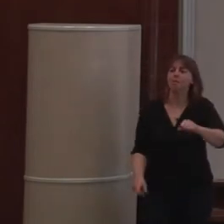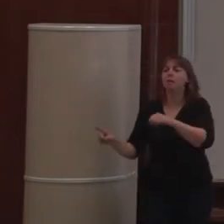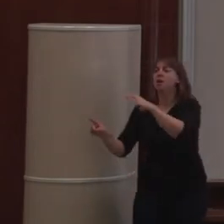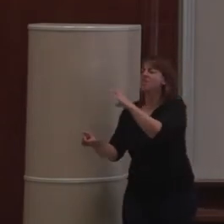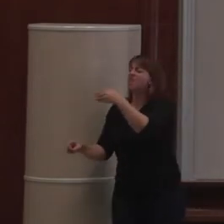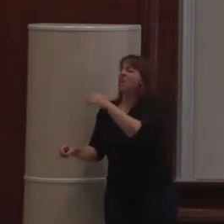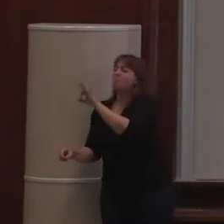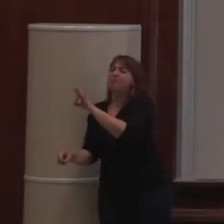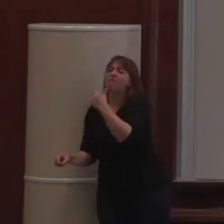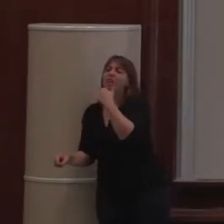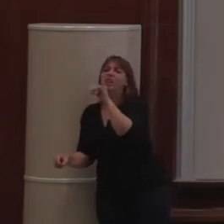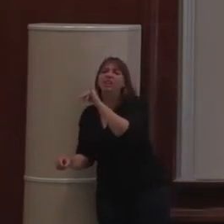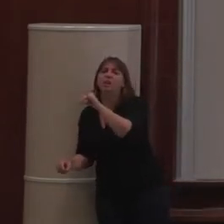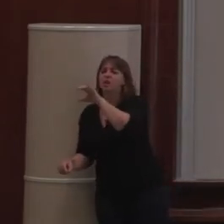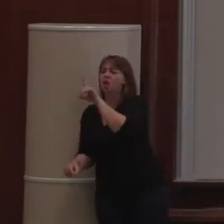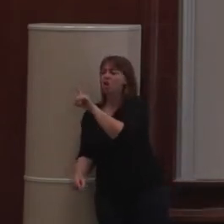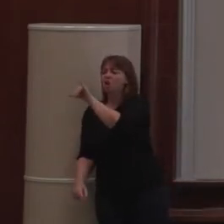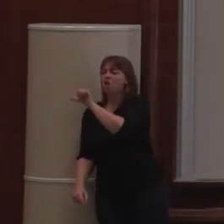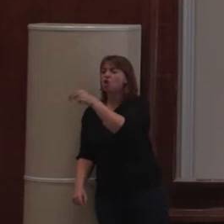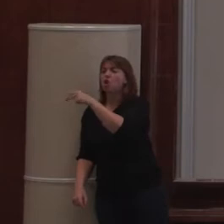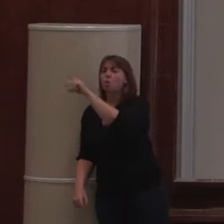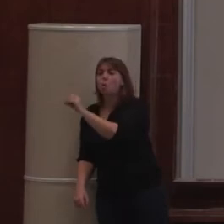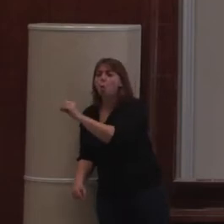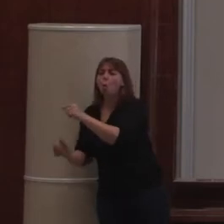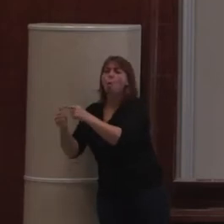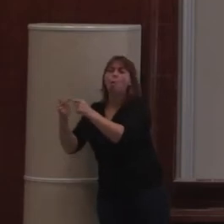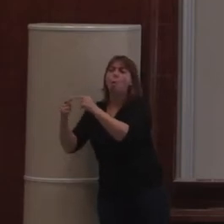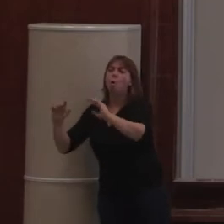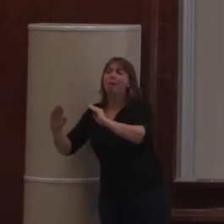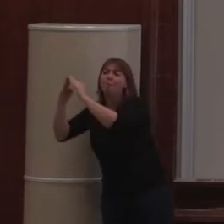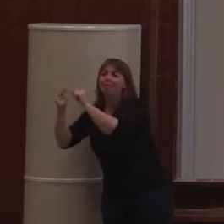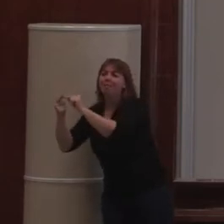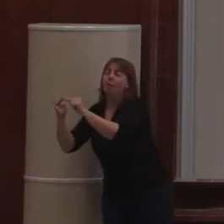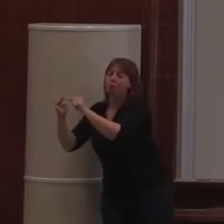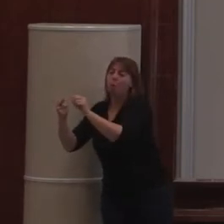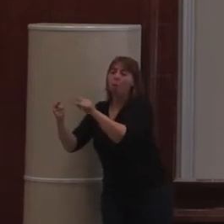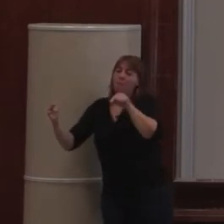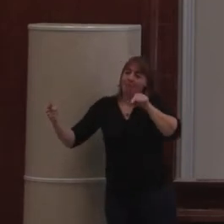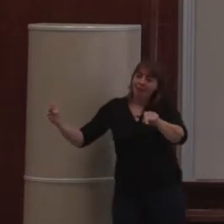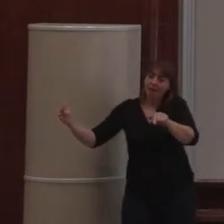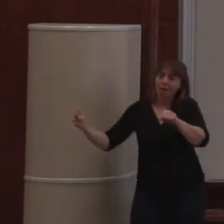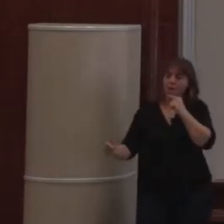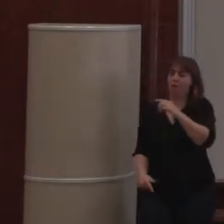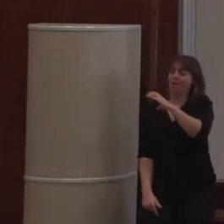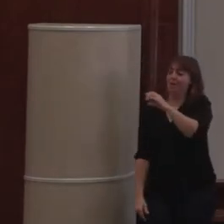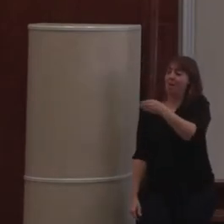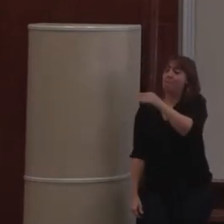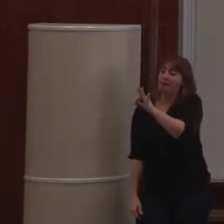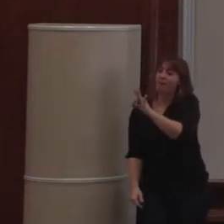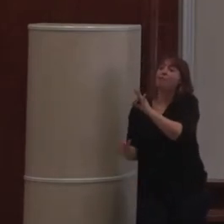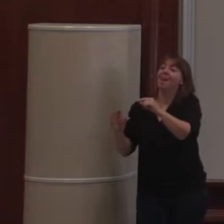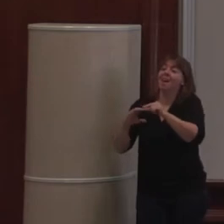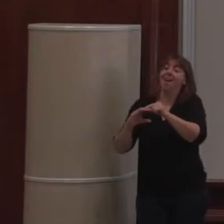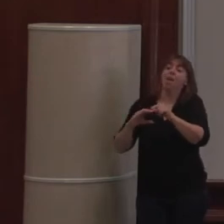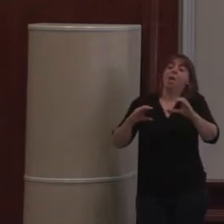Flask ou Pyramid. On installe Plon et on a déjà des écrans qui marchent. On peut déjà se loguer, créer des contenus, etc. Donc, dès qu'on installe Plon,